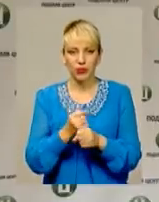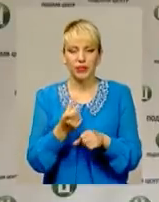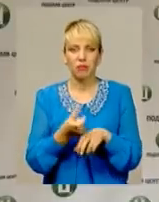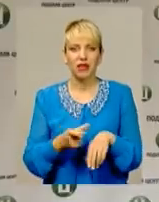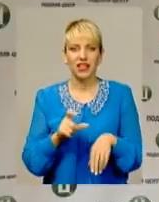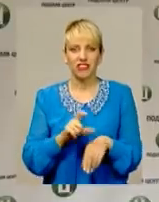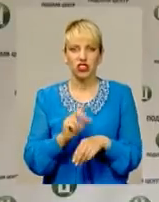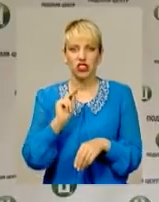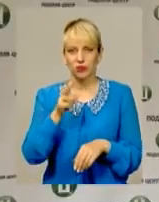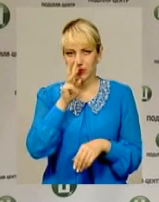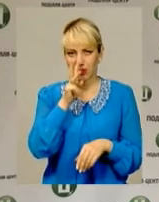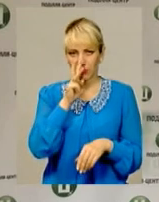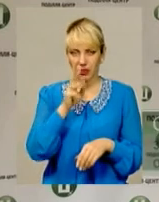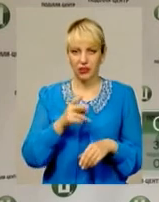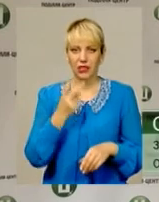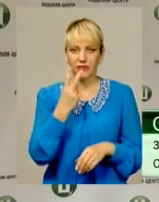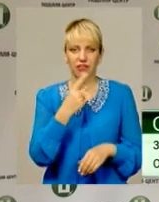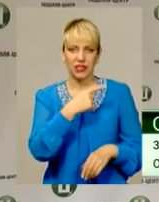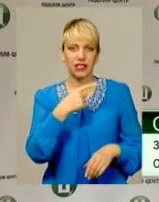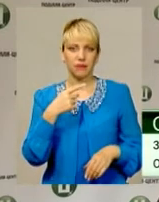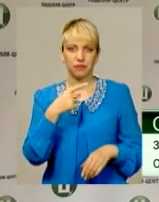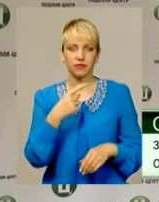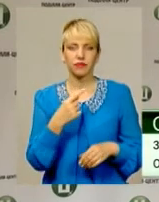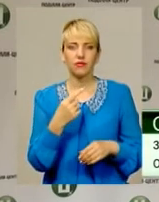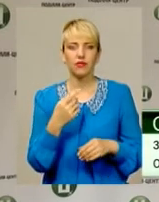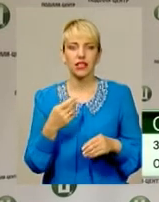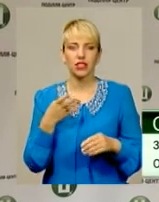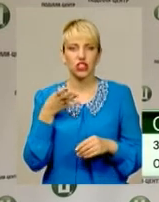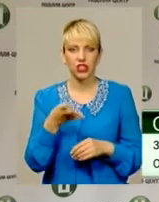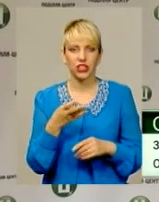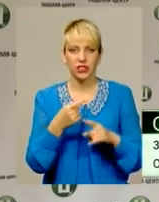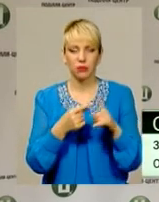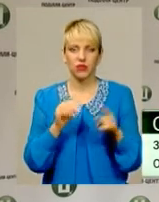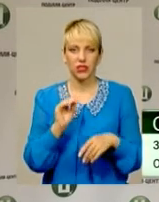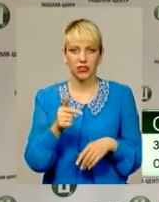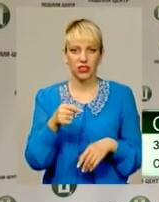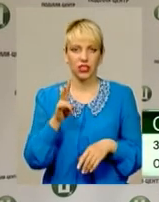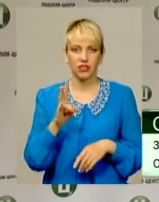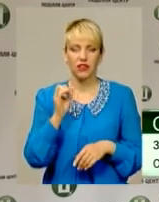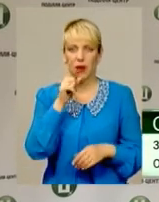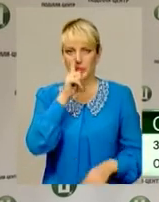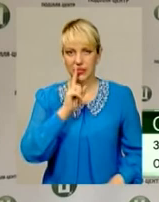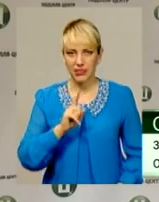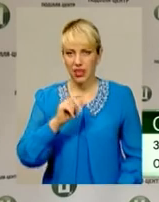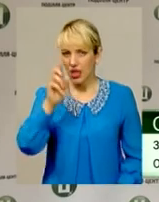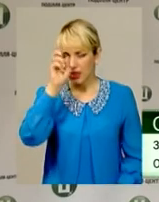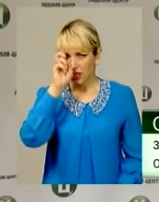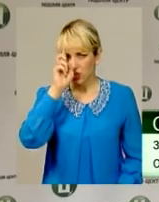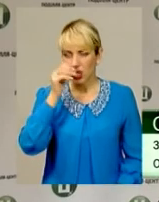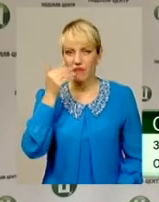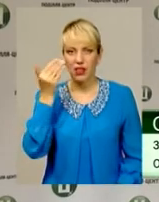Виплата починається від 2,5 тисяч і до 4,5 тисяч гривень на місяць. Держава їм